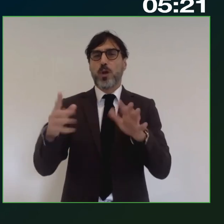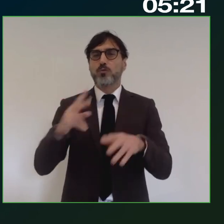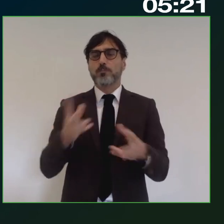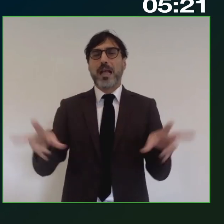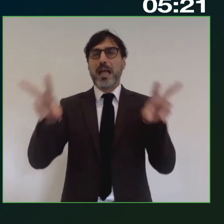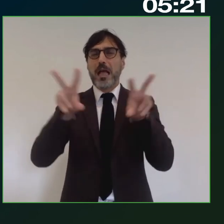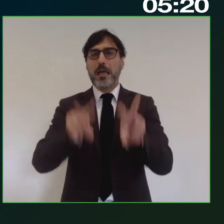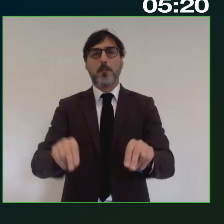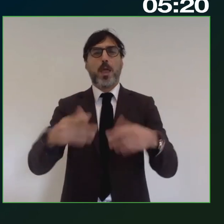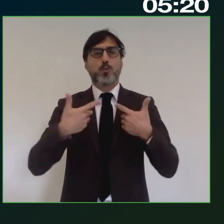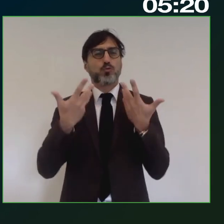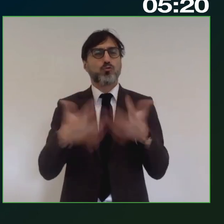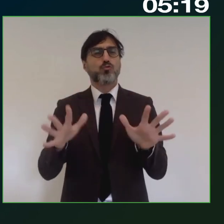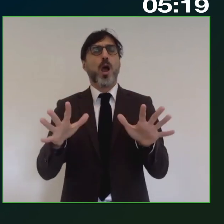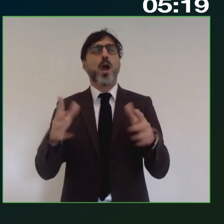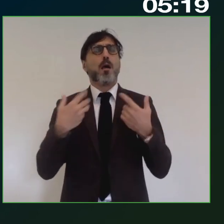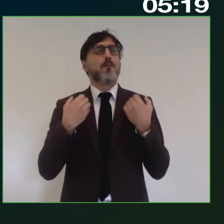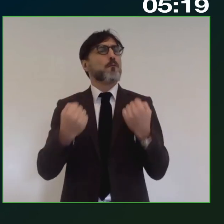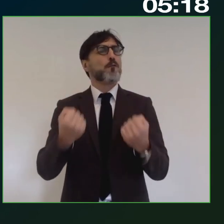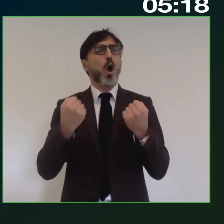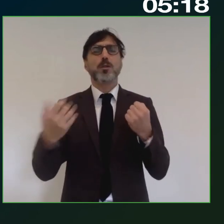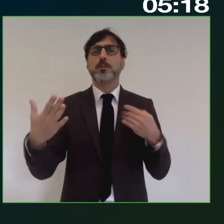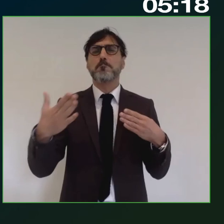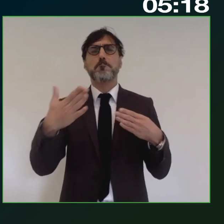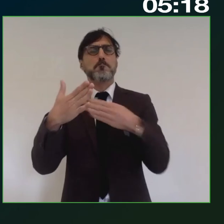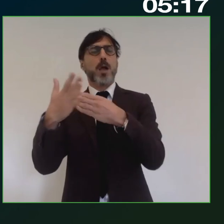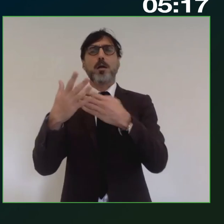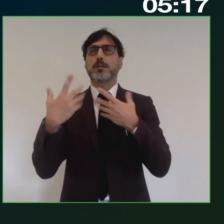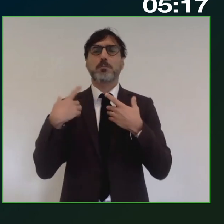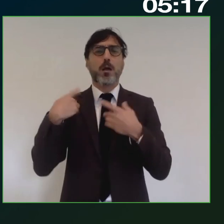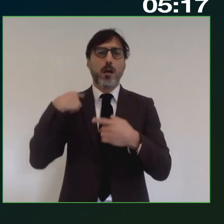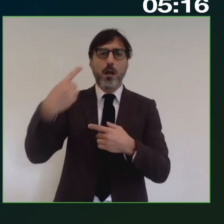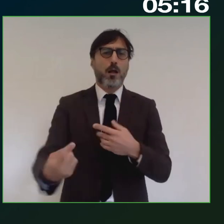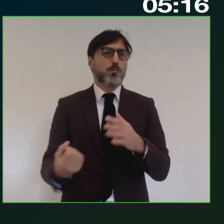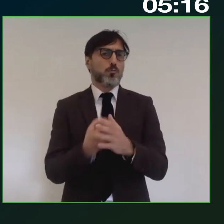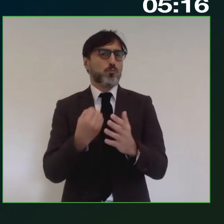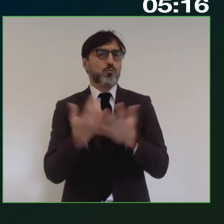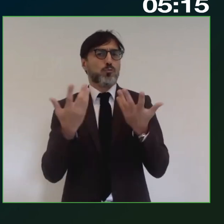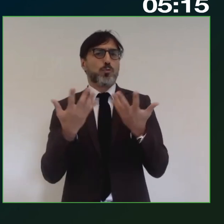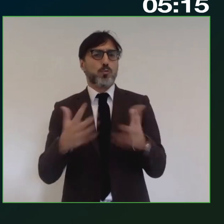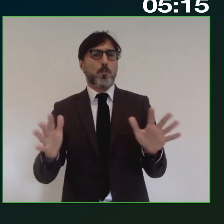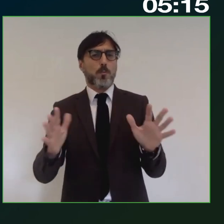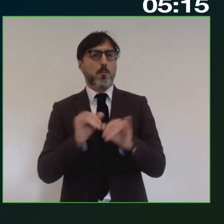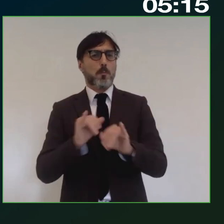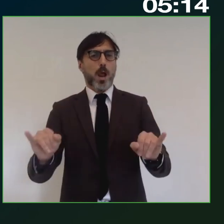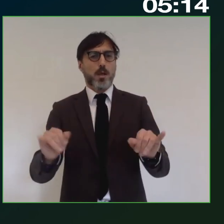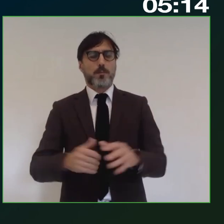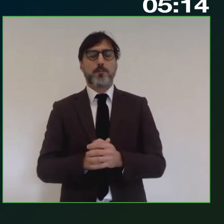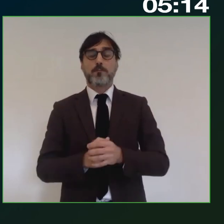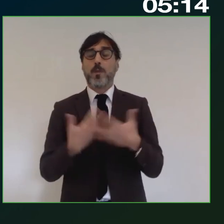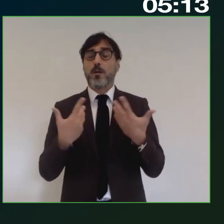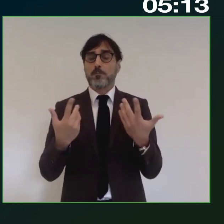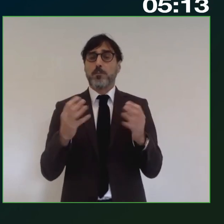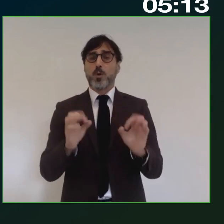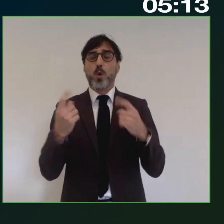assoluta come mai prima d'ora è stato verificato è stato possibile quindi diciamo che la